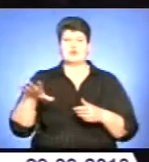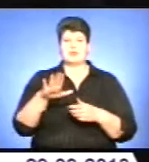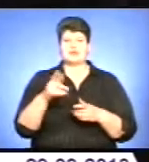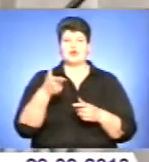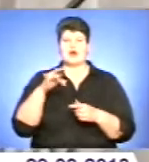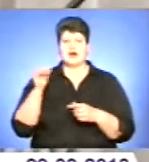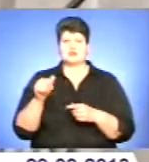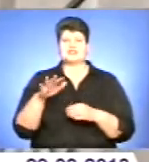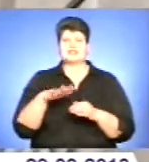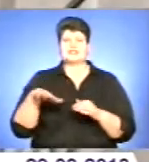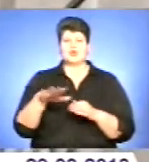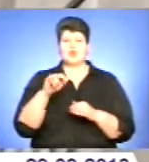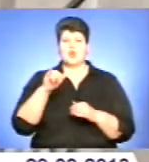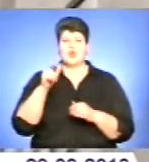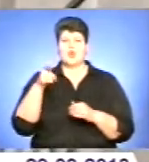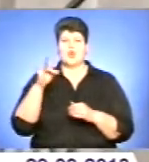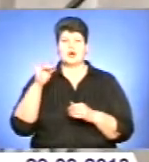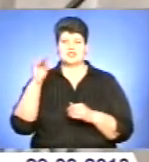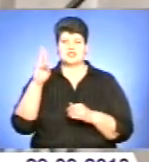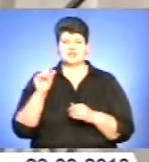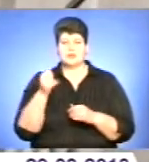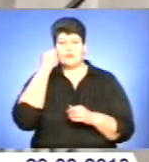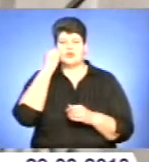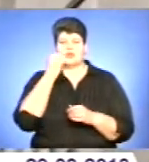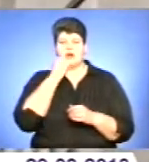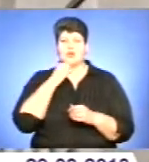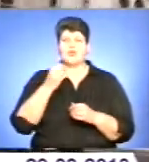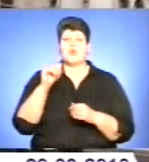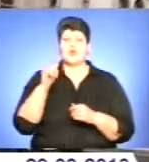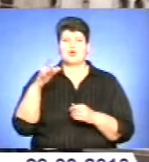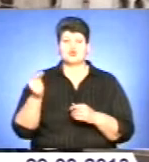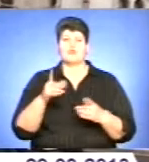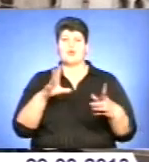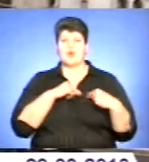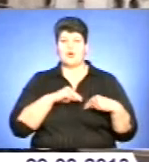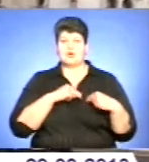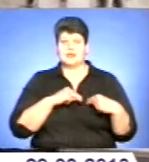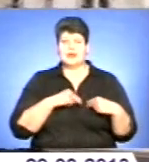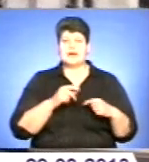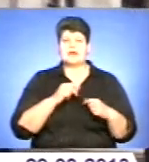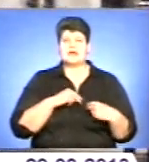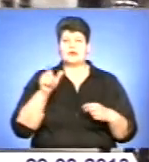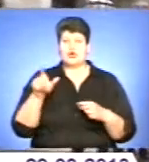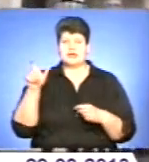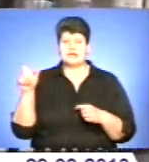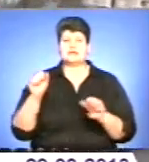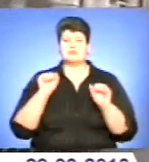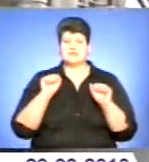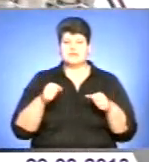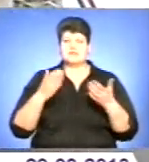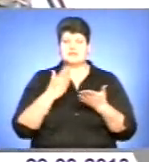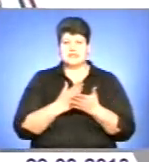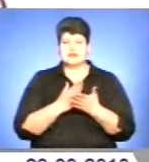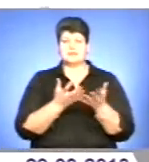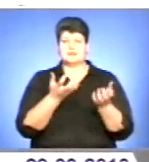Угорщини. Прем'єр Азаров особисто подякував своєму угорському колезі і наголосив, нині існуючі можливості дозволяють імпортувати 2 мільярди